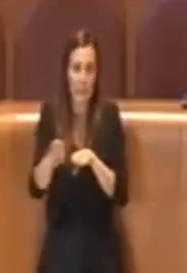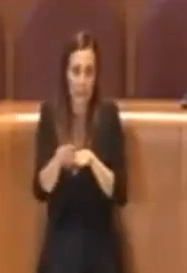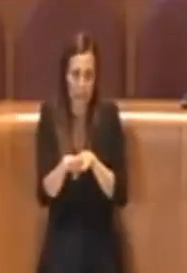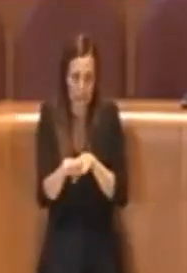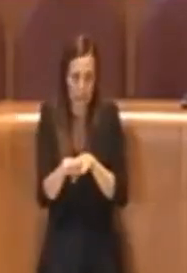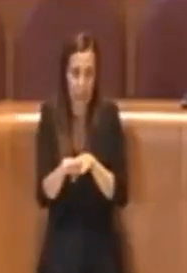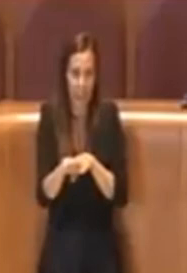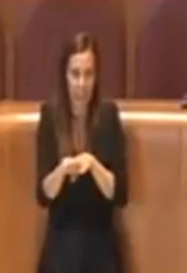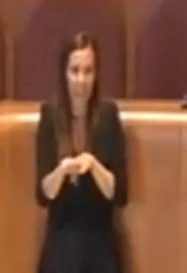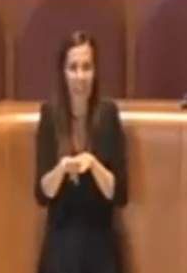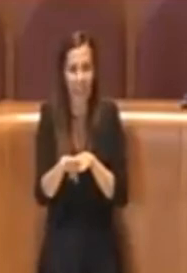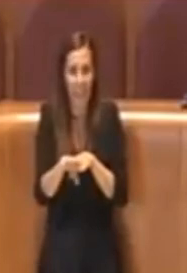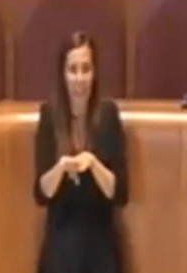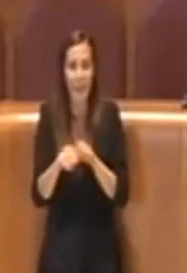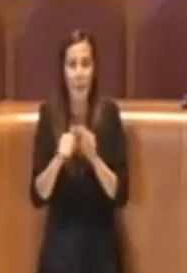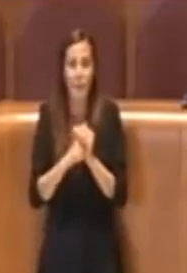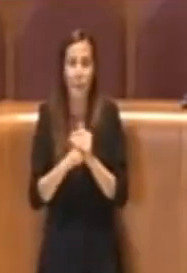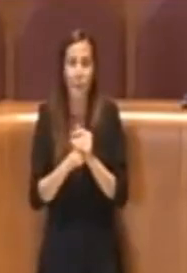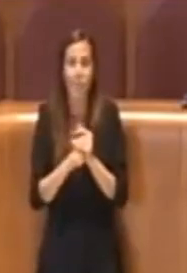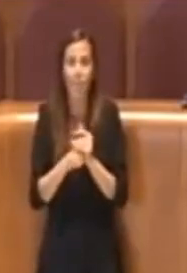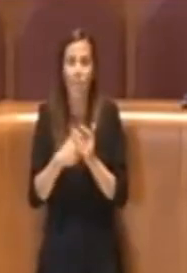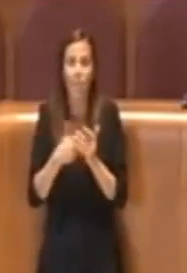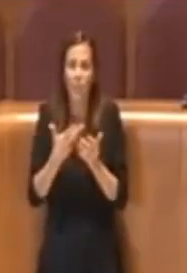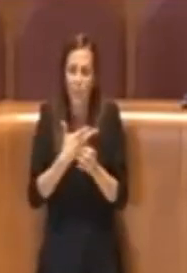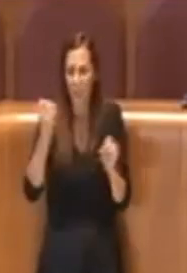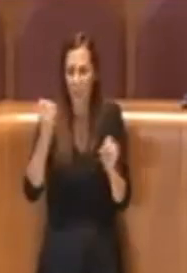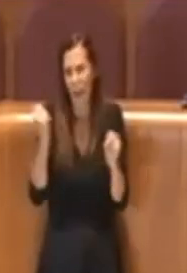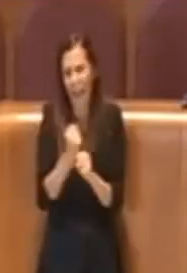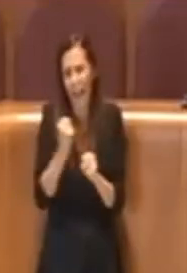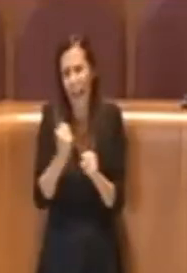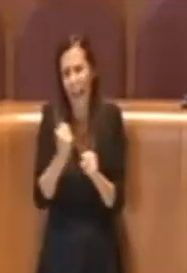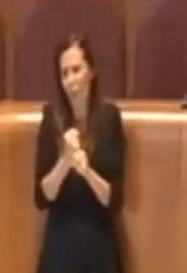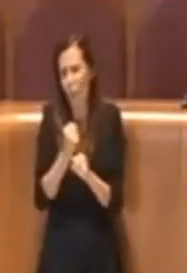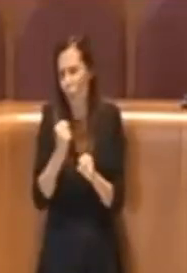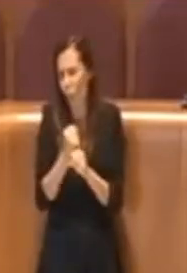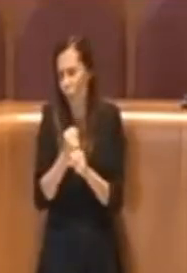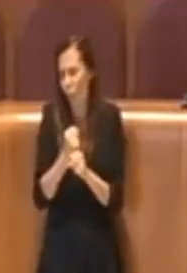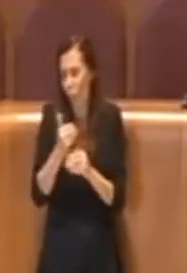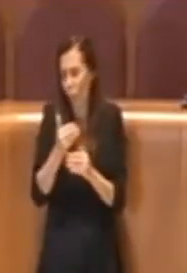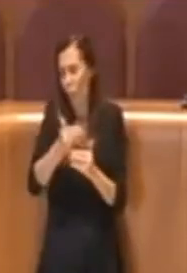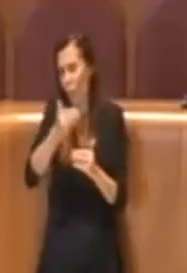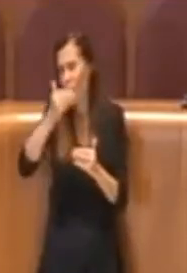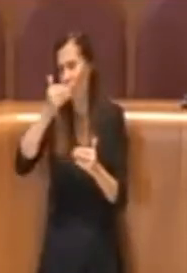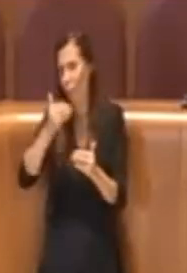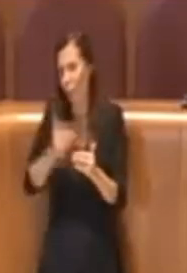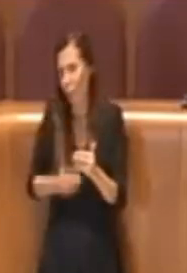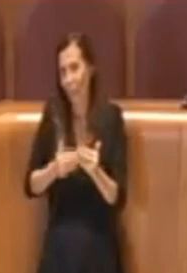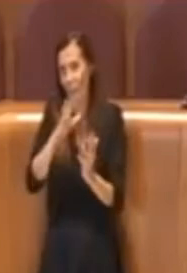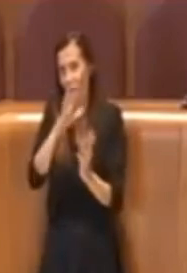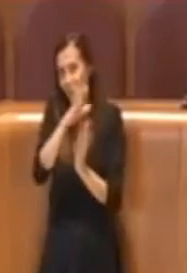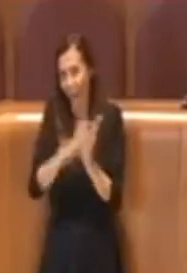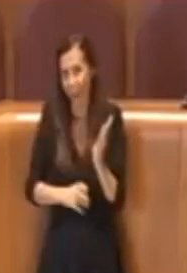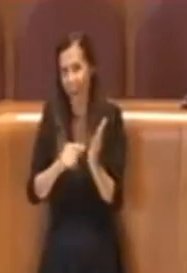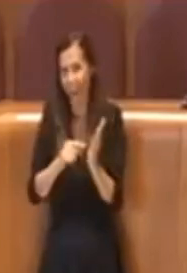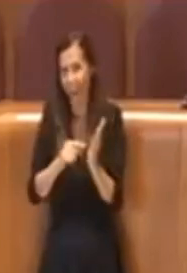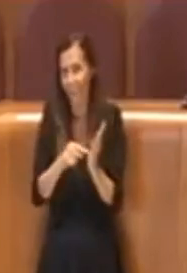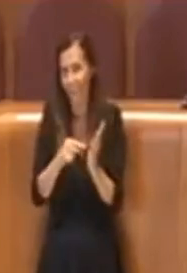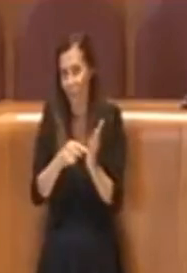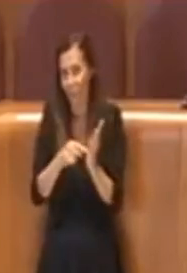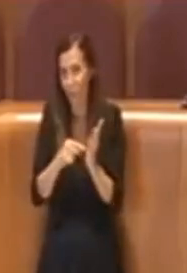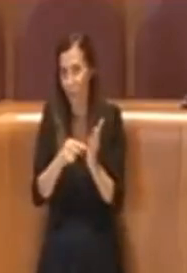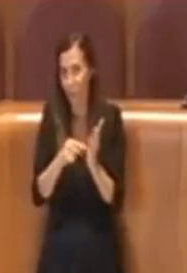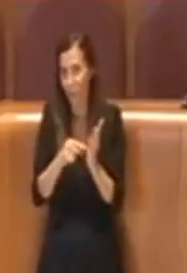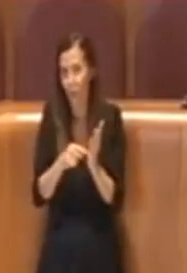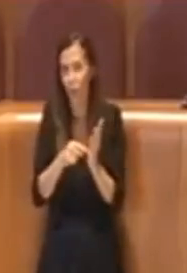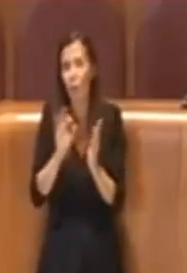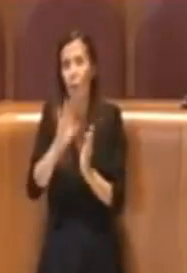stato tutto un lavoro lunghissimo dietro questo atto che ha portato ad un